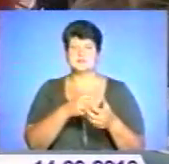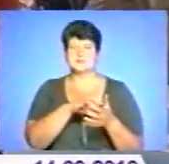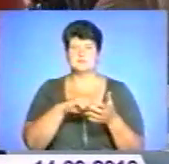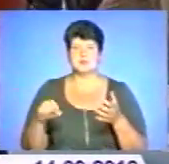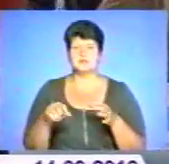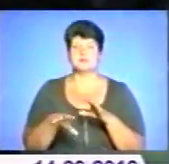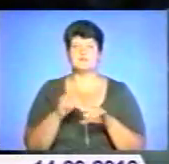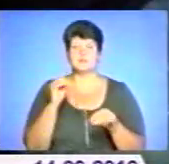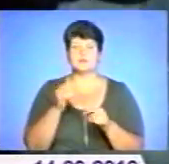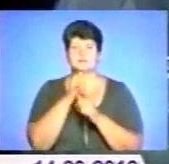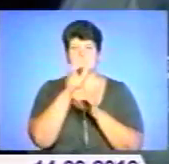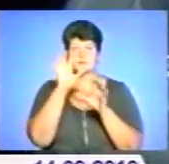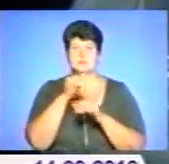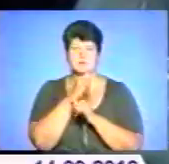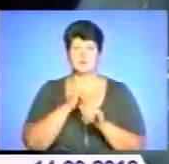за законом не можна.